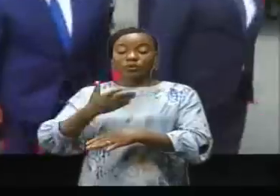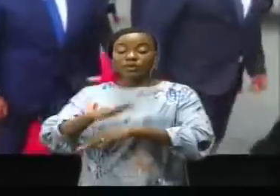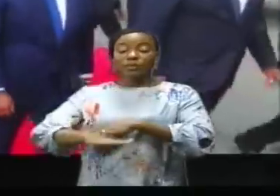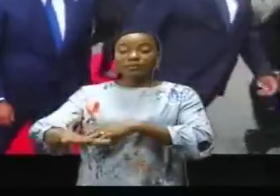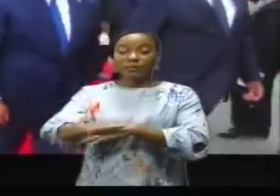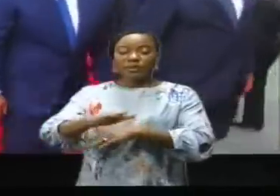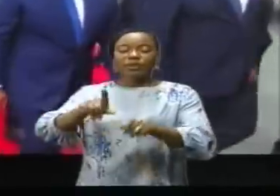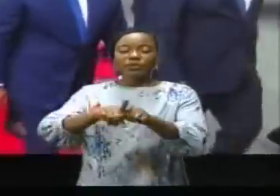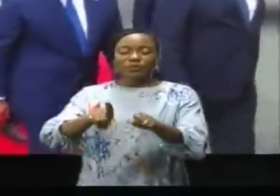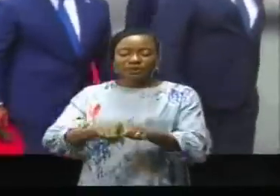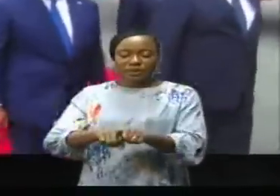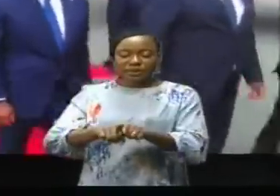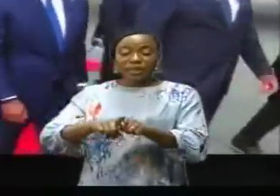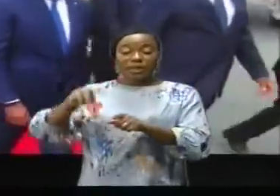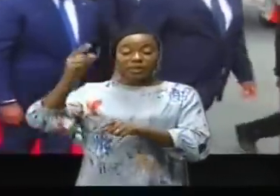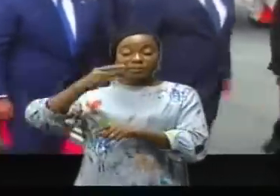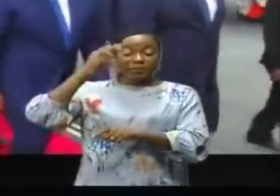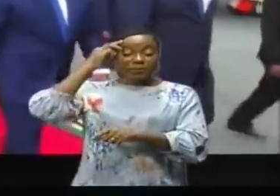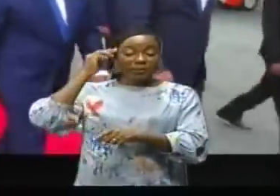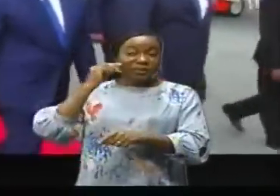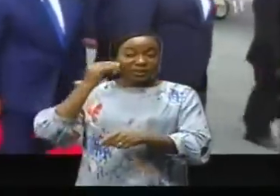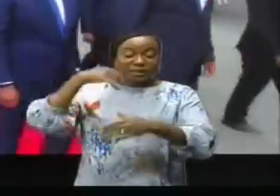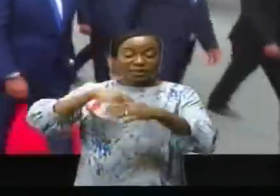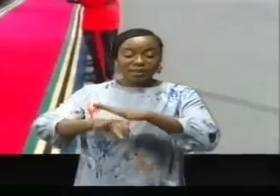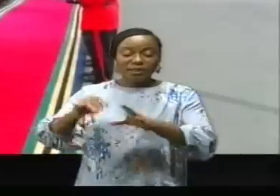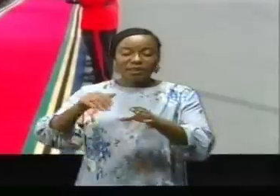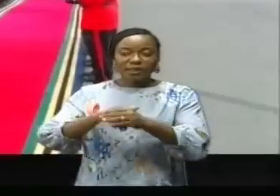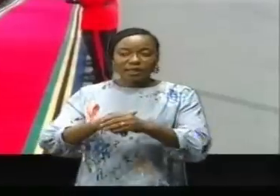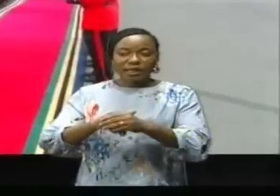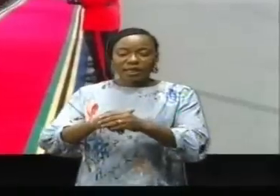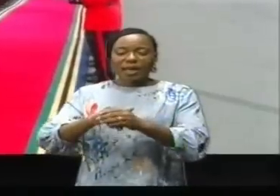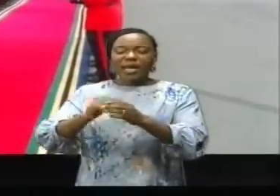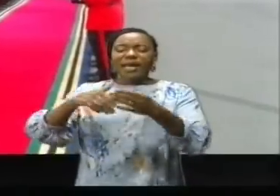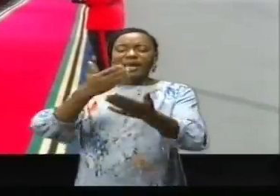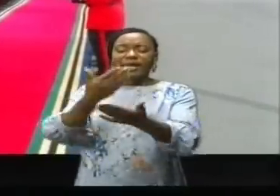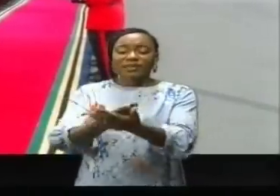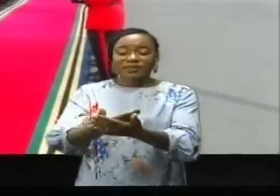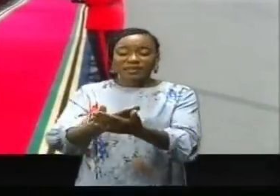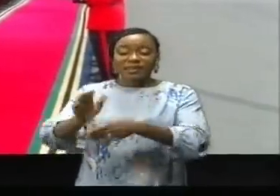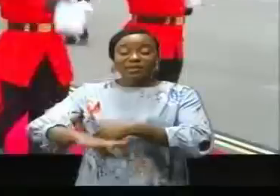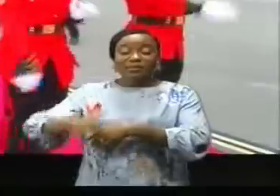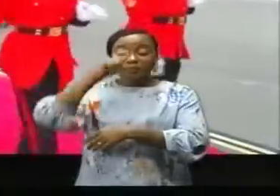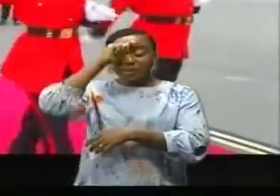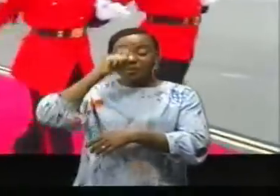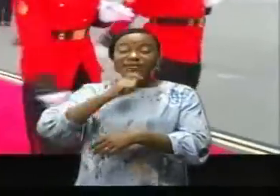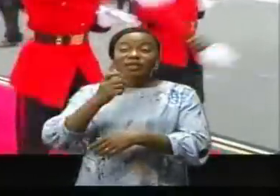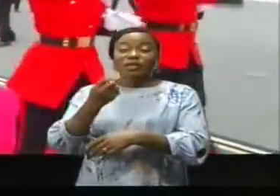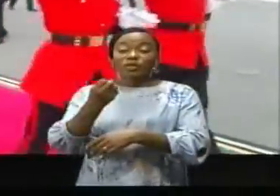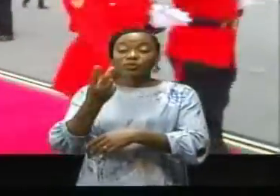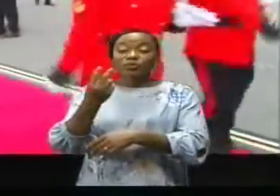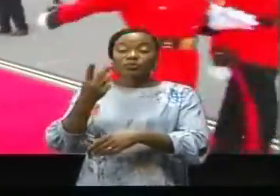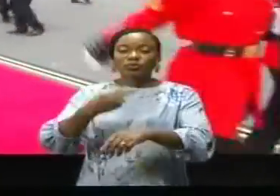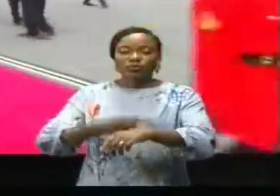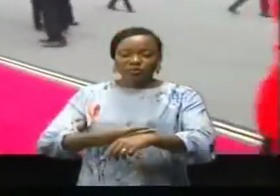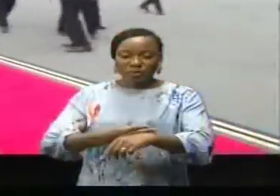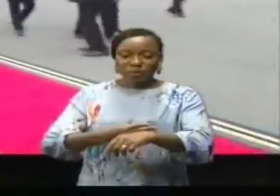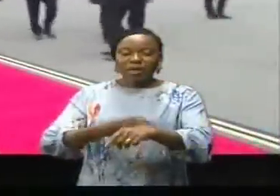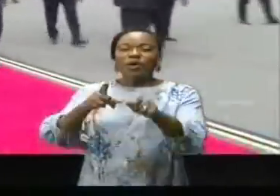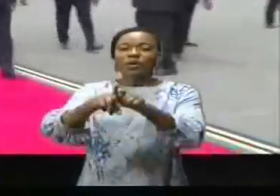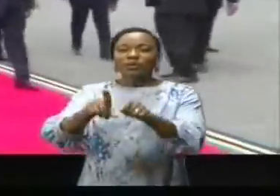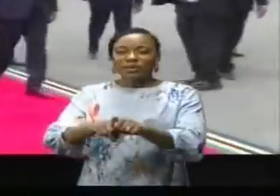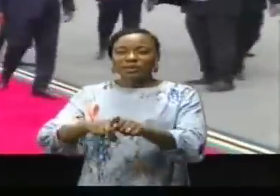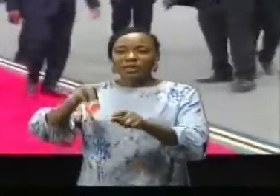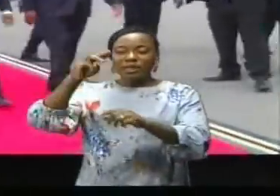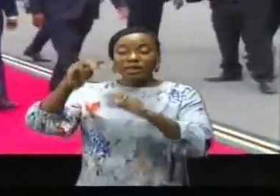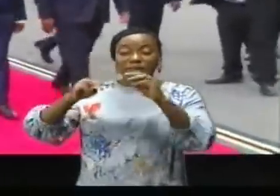Jean-Michel Samaloukonde King a atterré à Arusha aux alentours des 12h, heure locale, au pied de l'avion, M. Nappé, ministre de l'Information